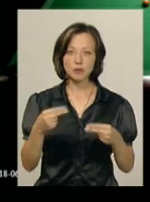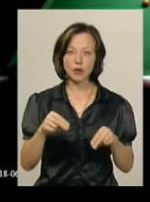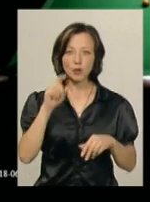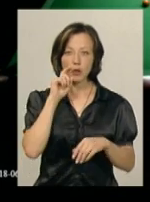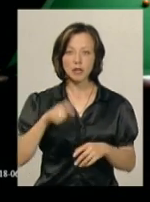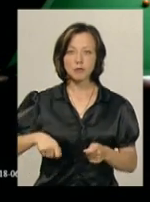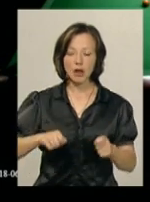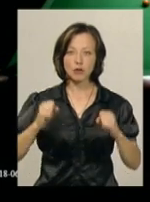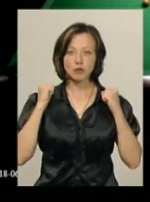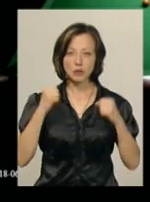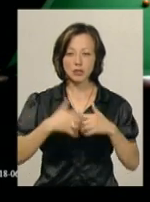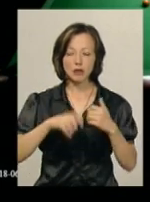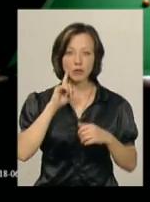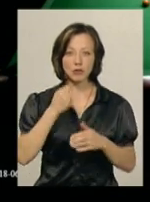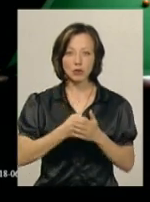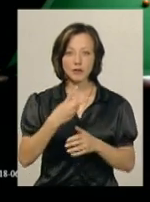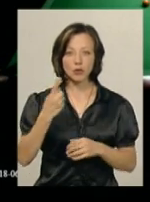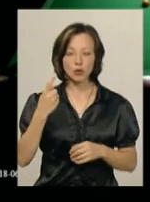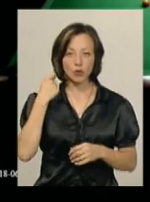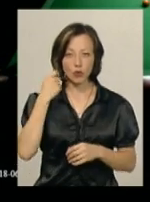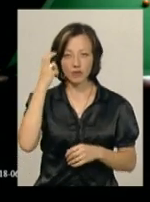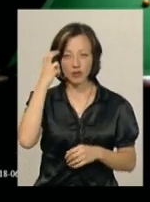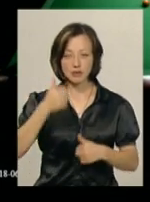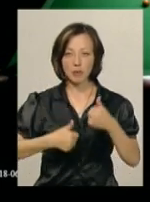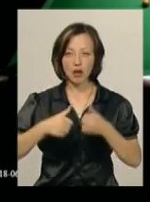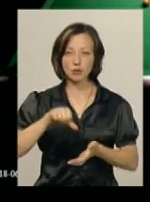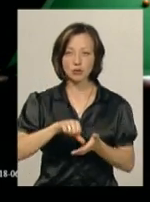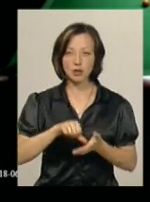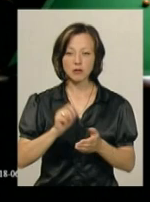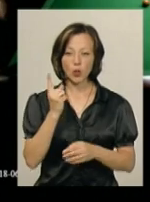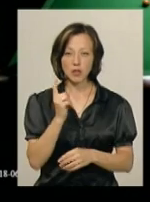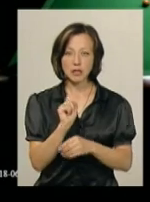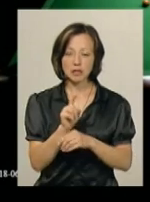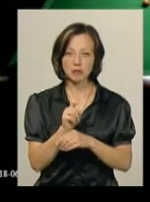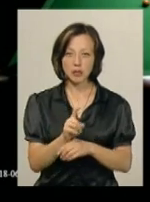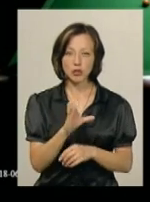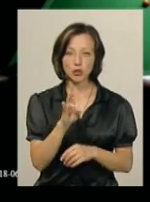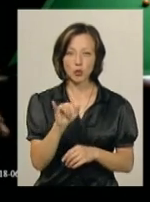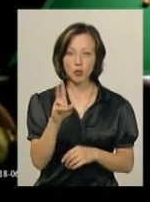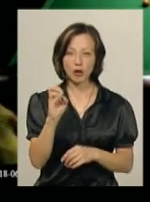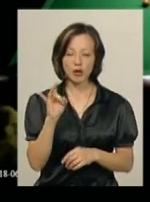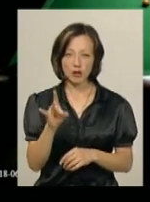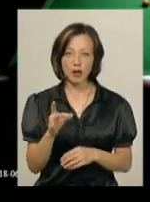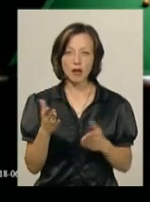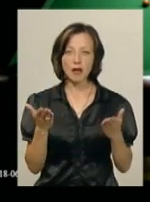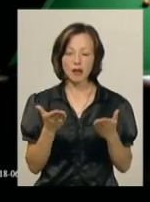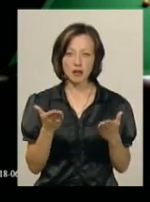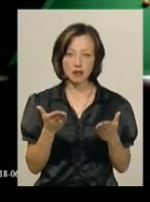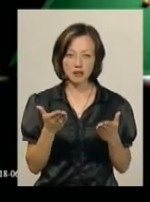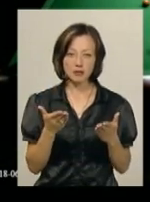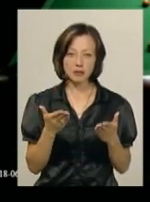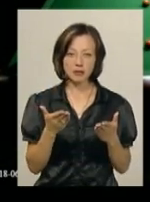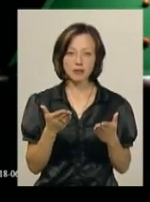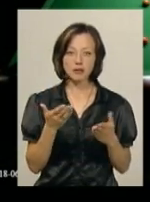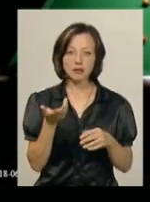спорту серед молоді до 21 року в Києві. Змагалися учасники в одній дисципліні – снукер, який різниця зрештою трьома